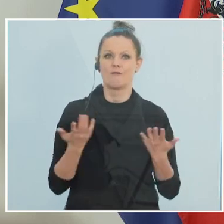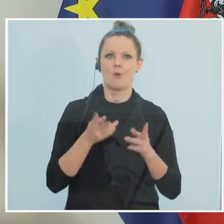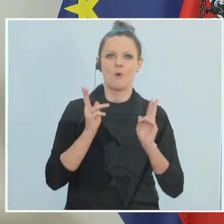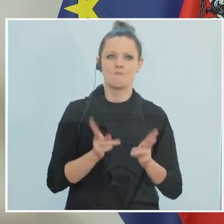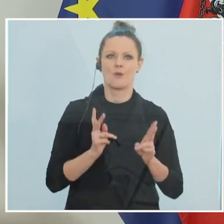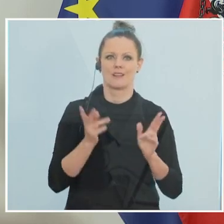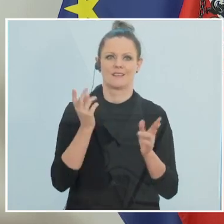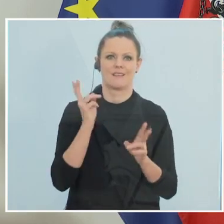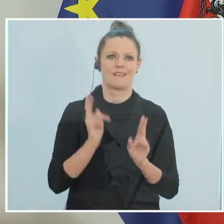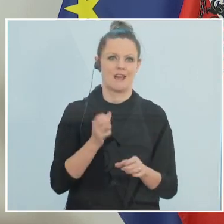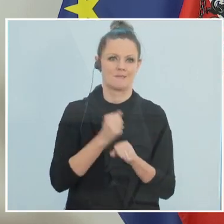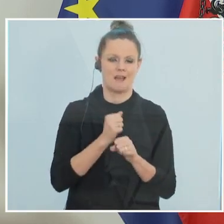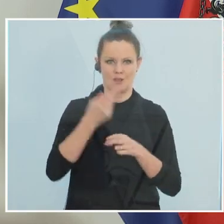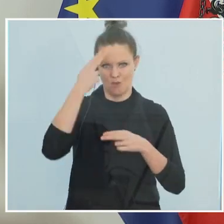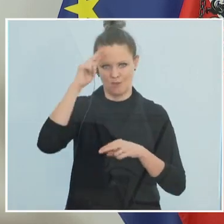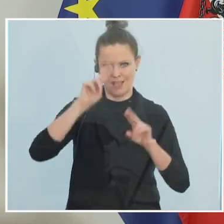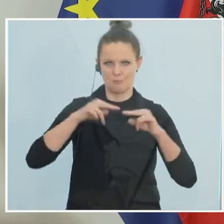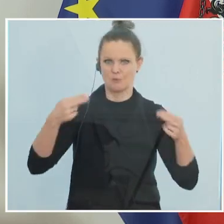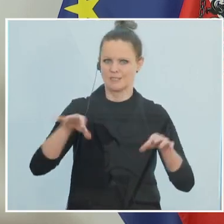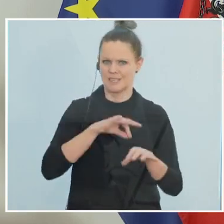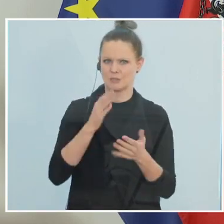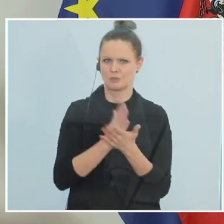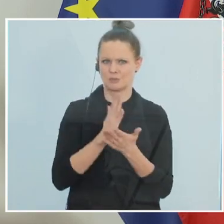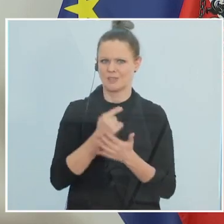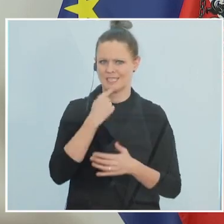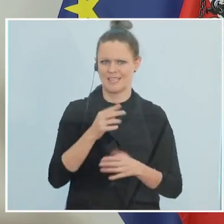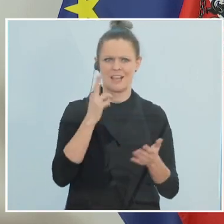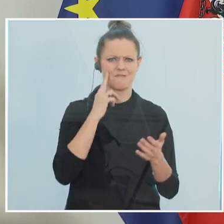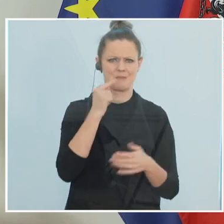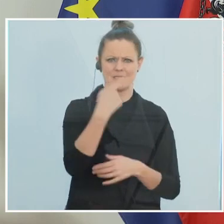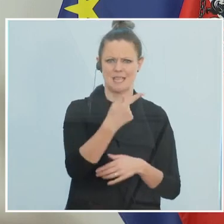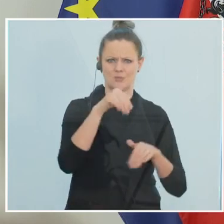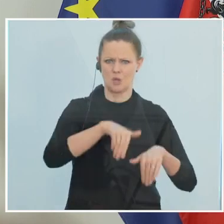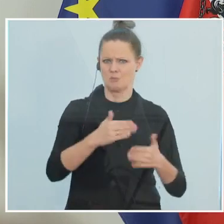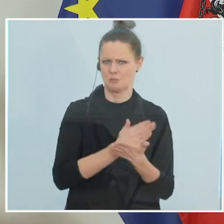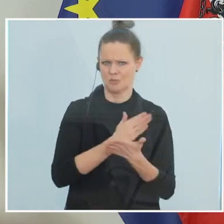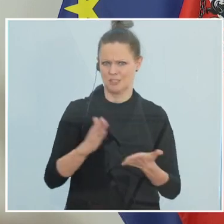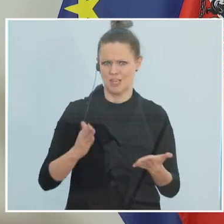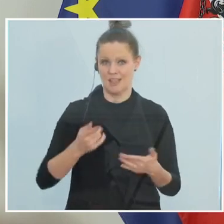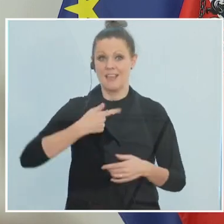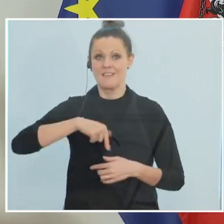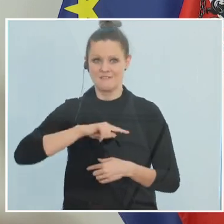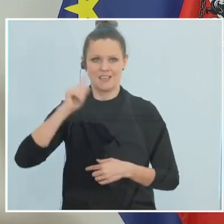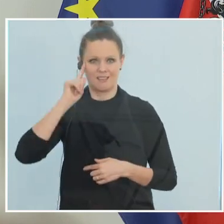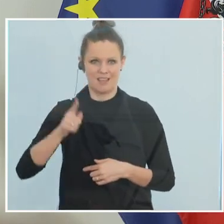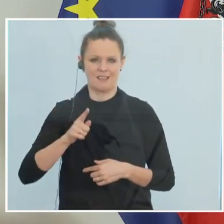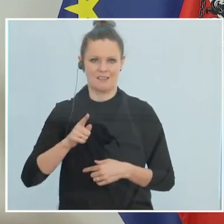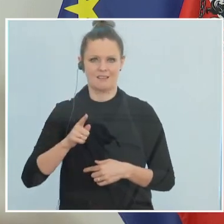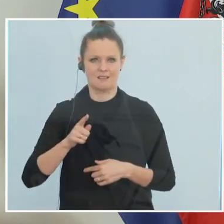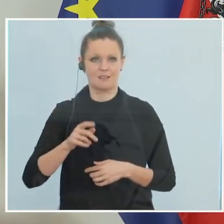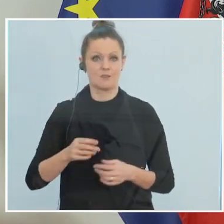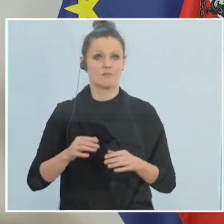wo es möglich ist und wie der Bundeskanzler gesagt hat, das muss in den Firmen entschieden werden. Und aus unserer Sicht ist es schon ein